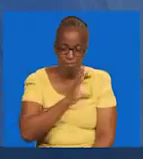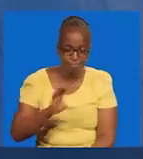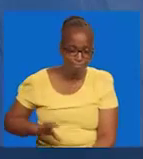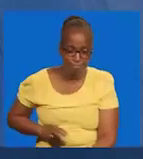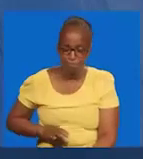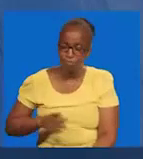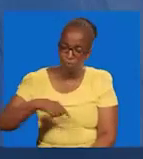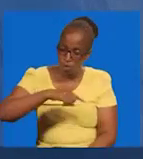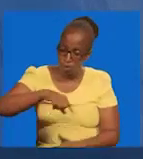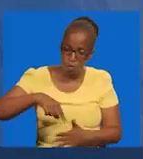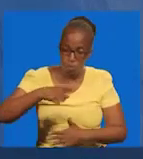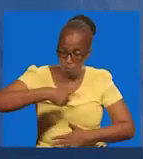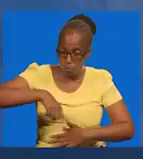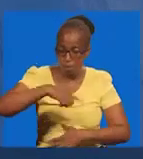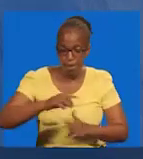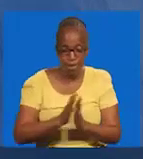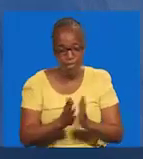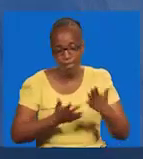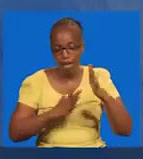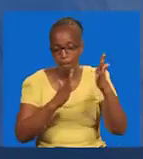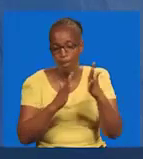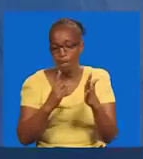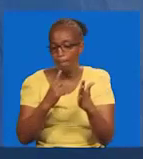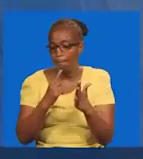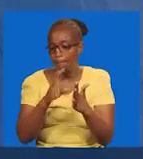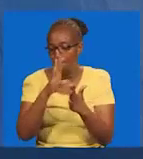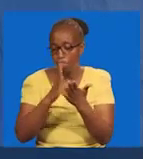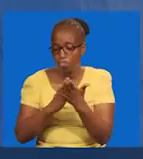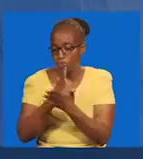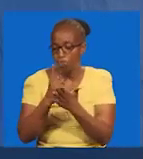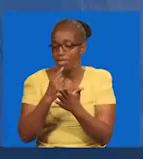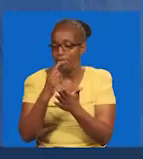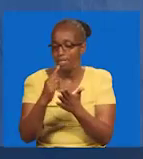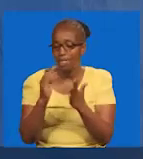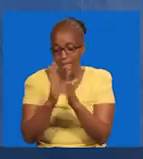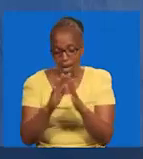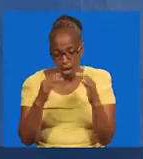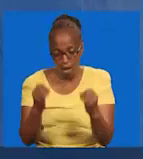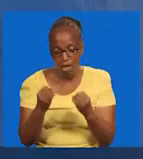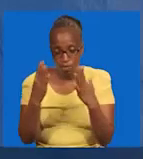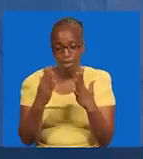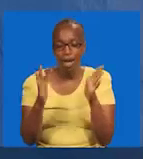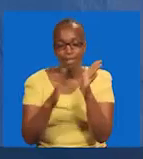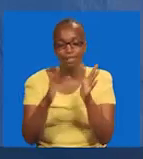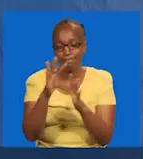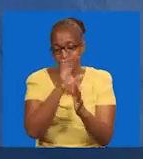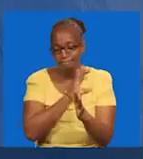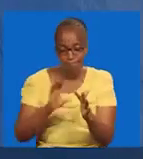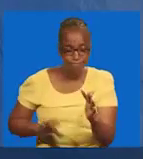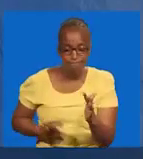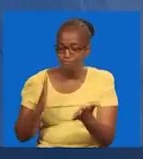sisi wa Kristo. Tushangilia na kusema, Haleluya. Buwana wetu, Yesu, Kristo,